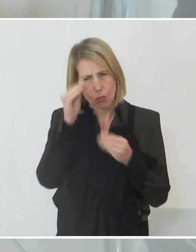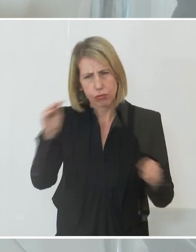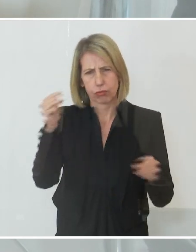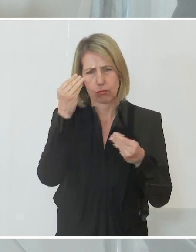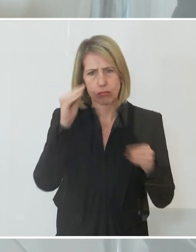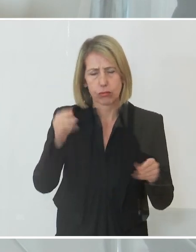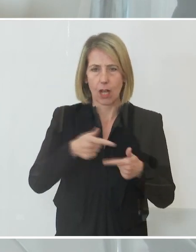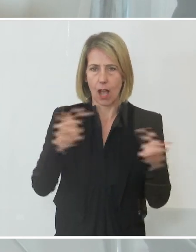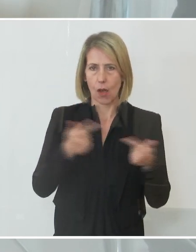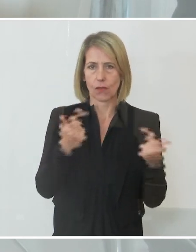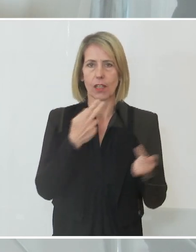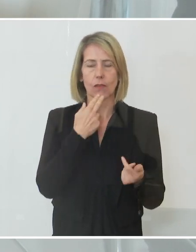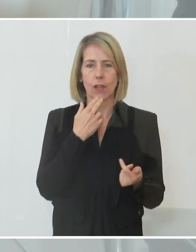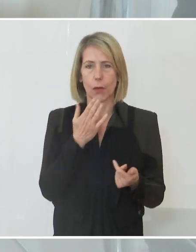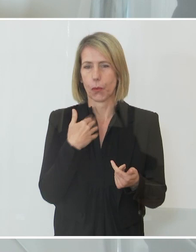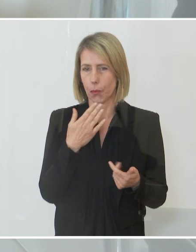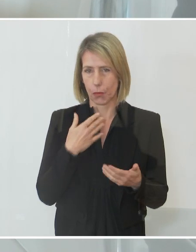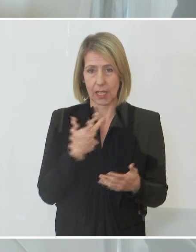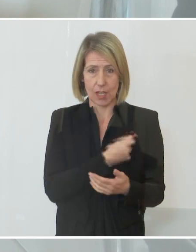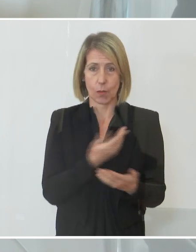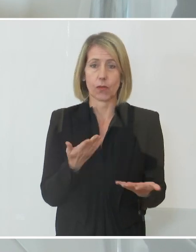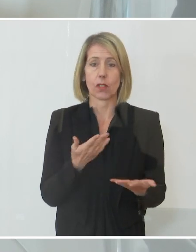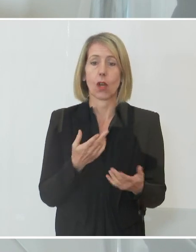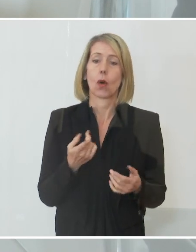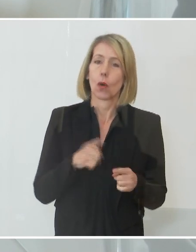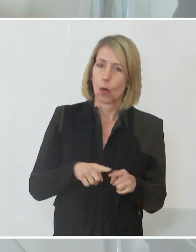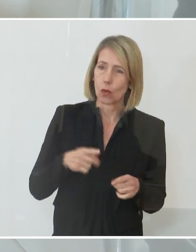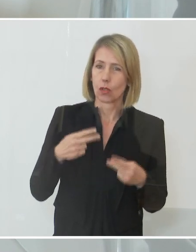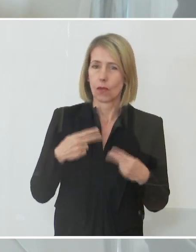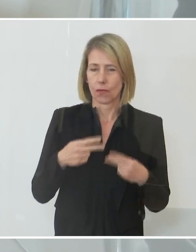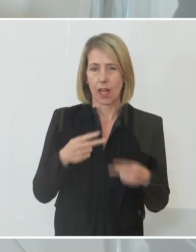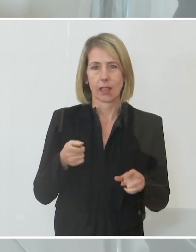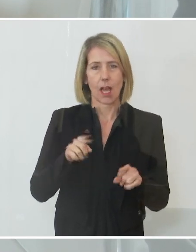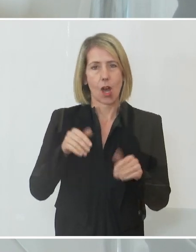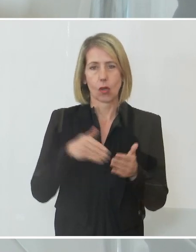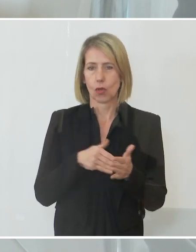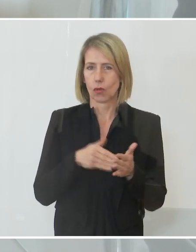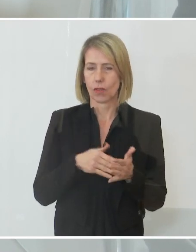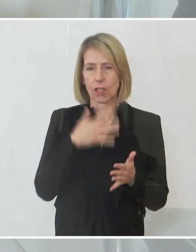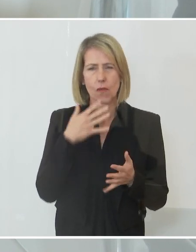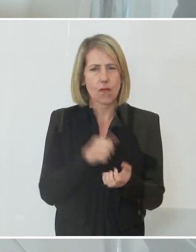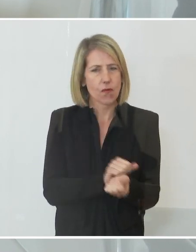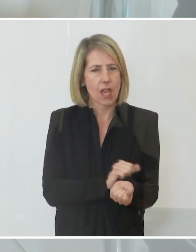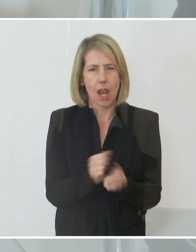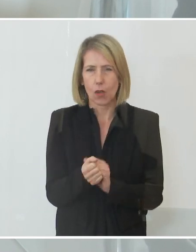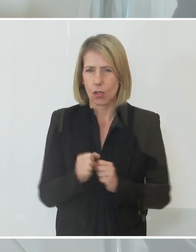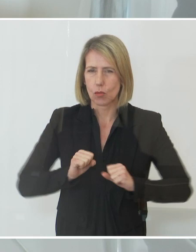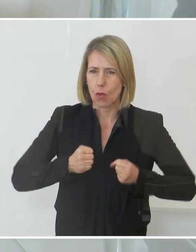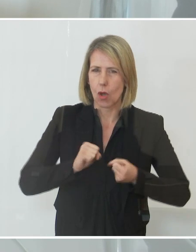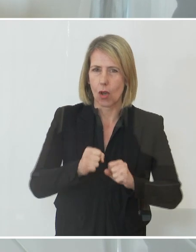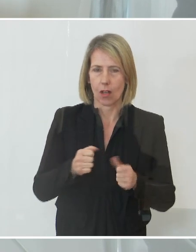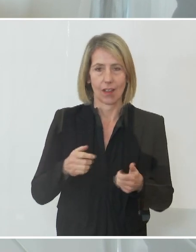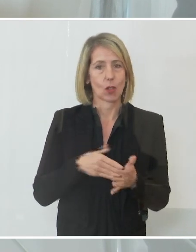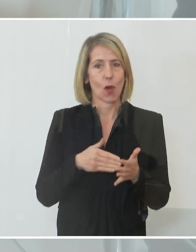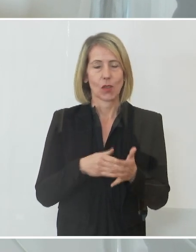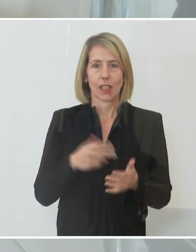dort hinzubringen, die noch gar nicht geimpft sind. Ja, und es braucht noch auch weiterhin viel Engagement, dass der dritte Stich,